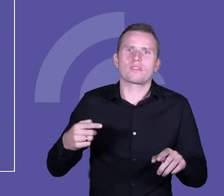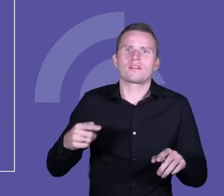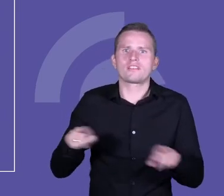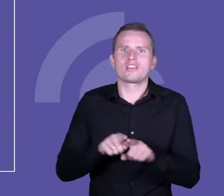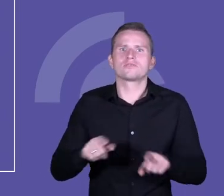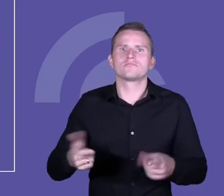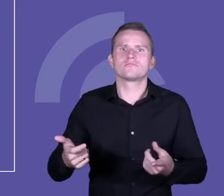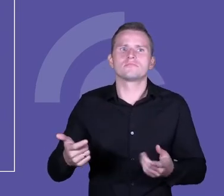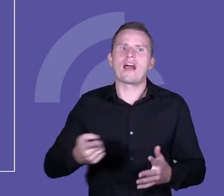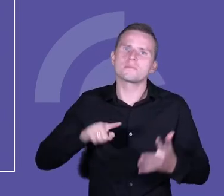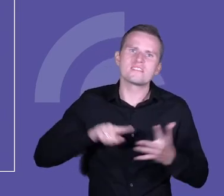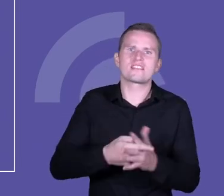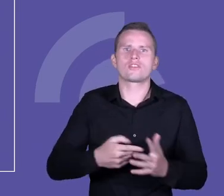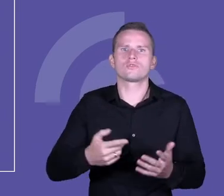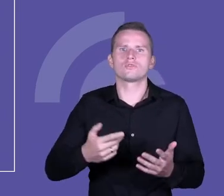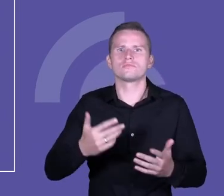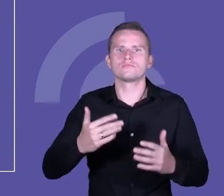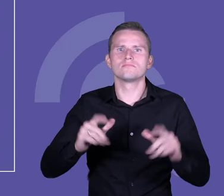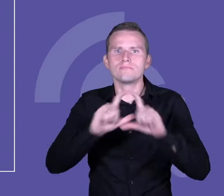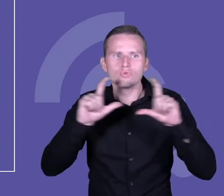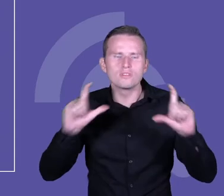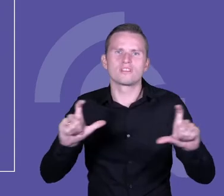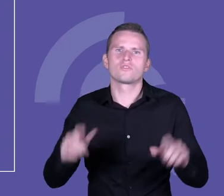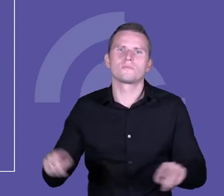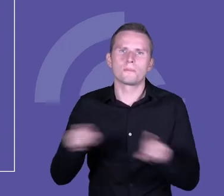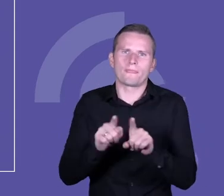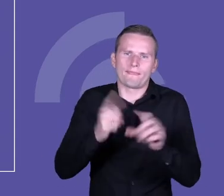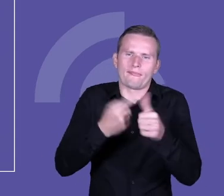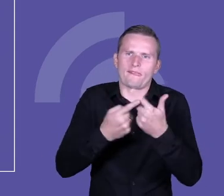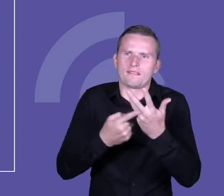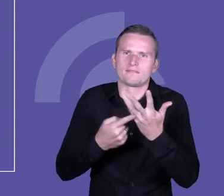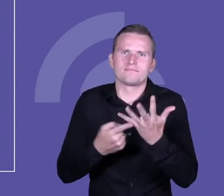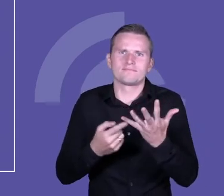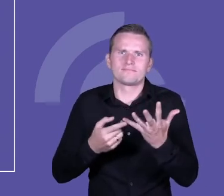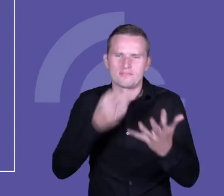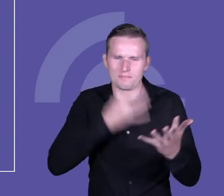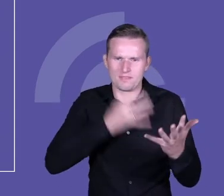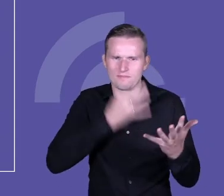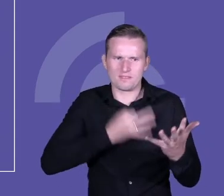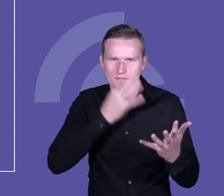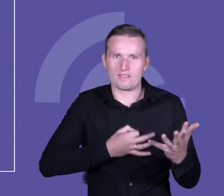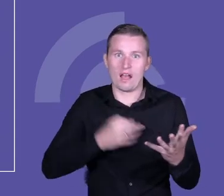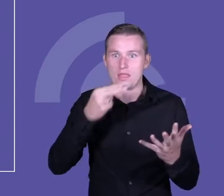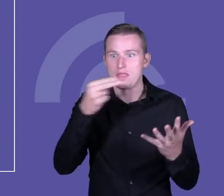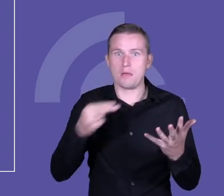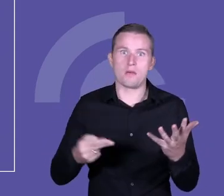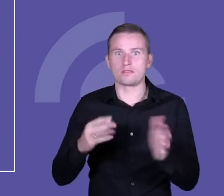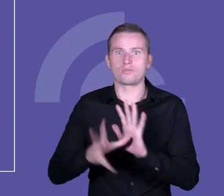też budynku. Tych obowiązków jest więcej, więcej, więcej, dylematów wyczerpania, jakby można powiedzieć, że temat się nie kończy.